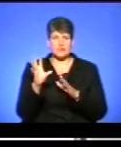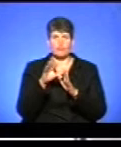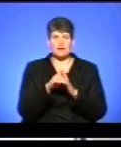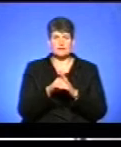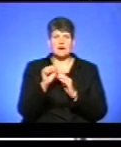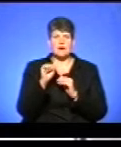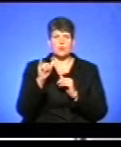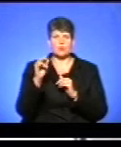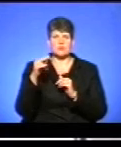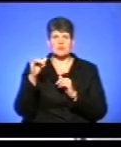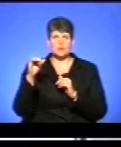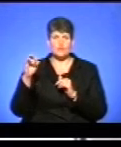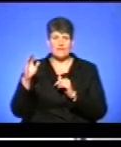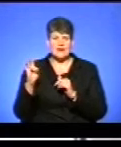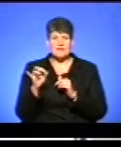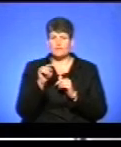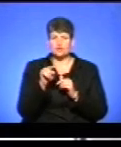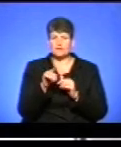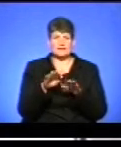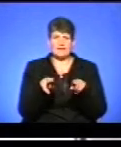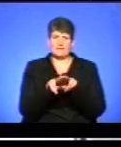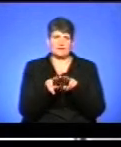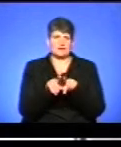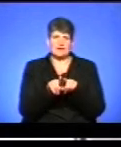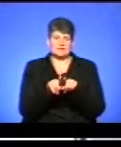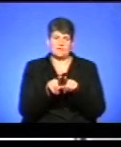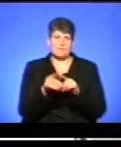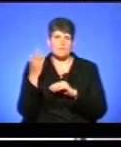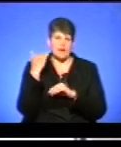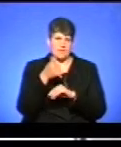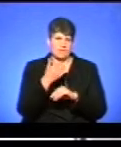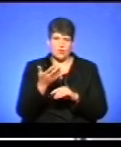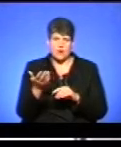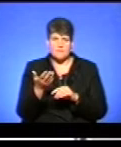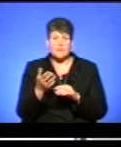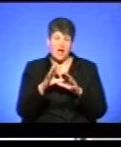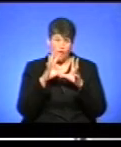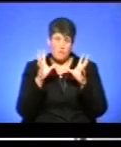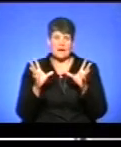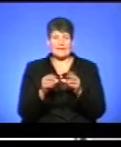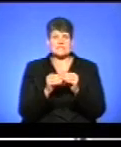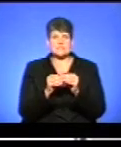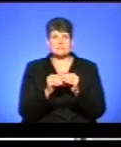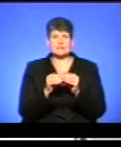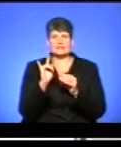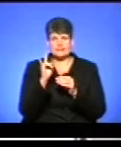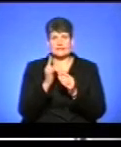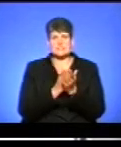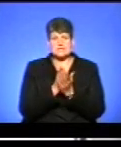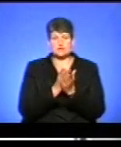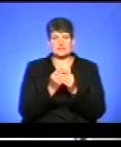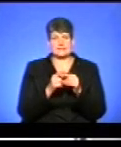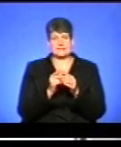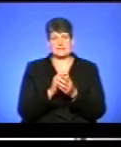аудіювання, відповідно, воно неадекватне попереднім рокам. А так, в принципі, дитина заслужила ті